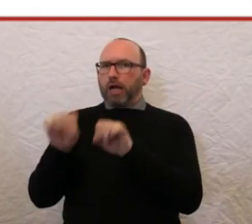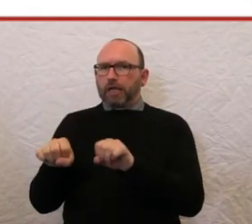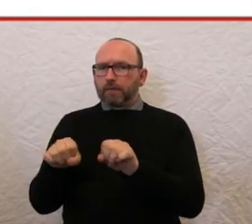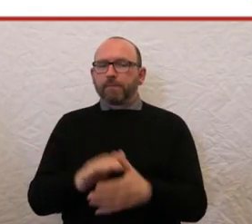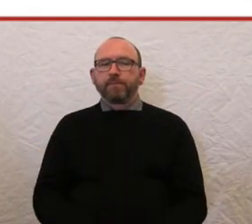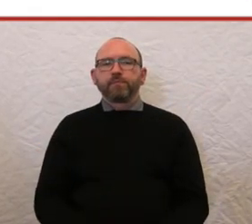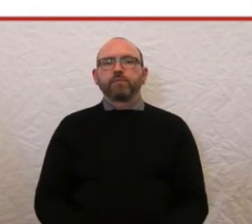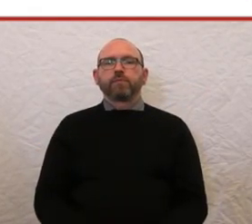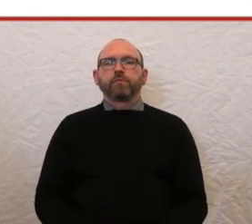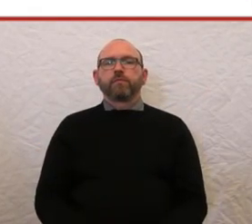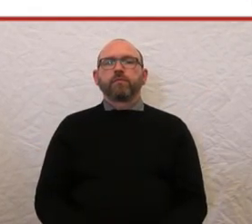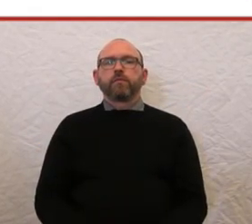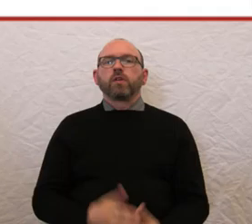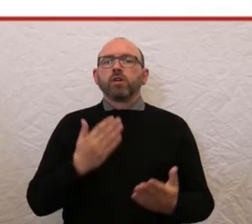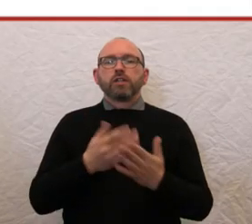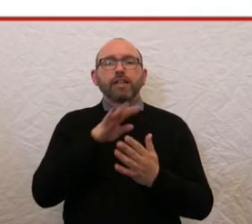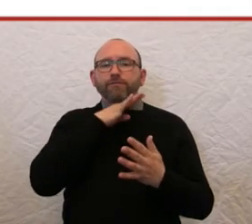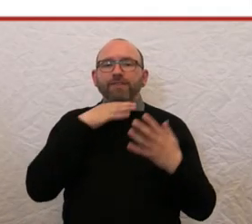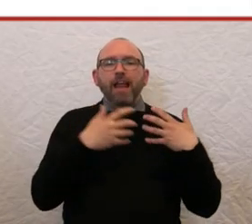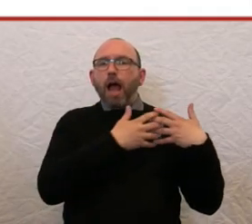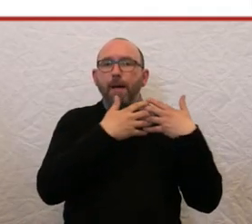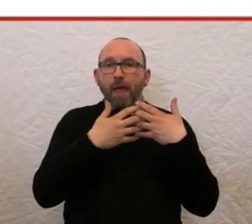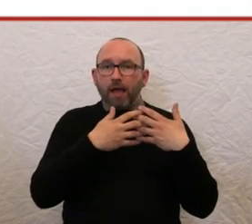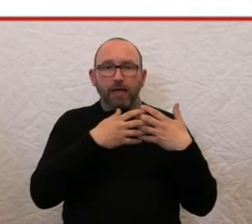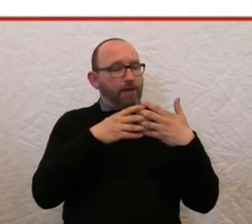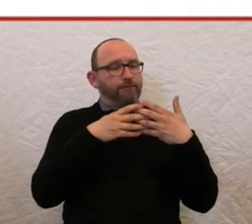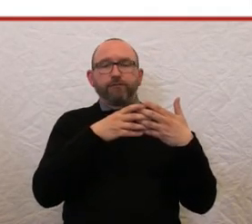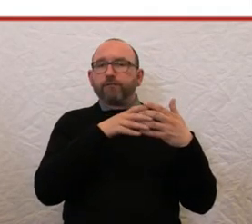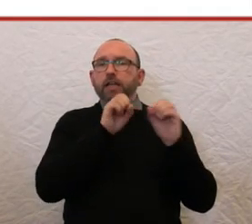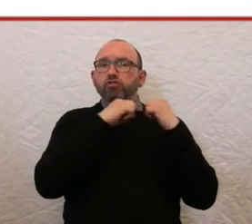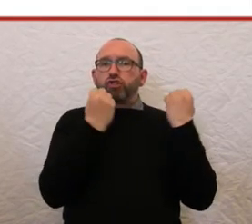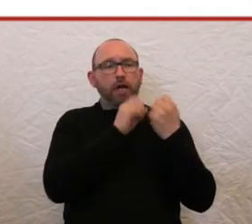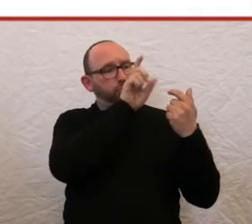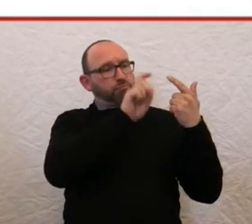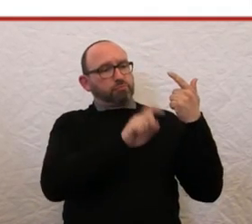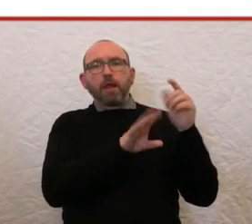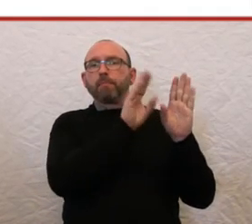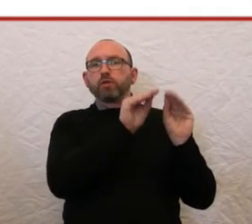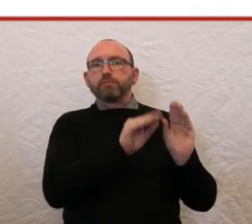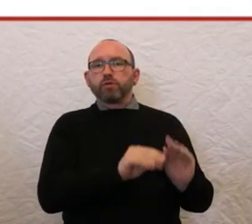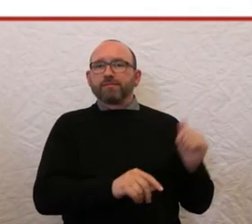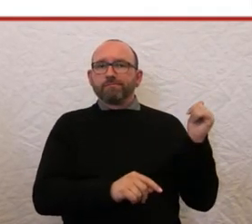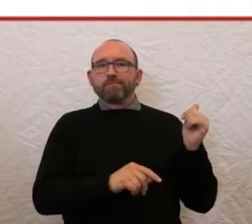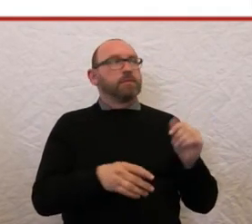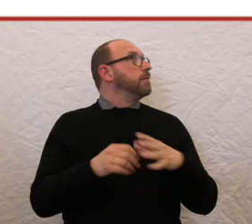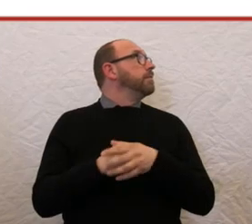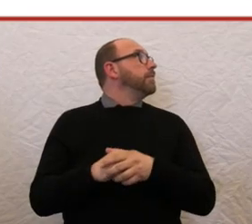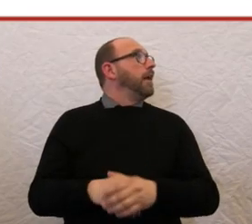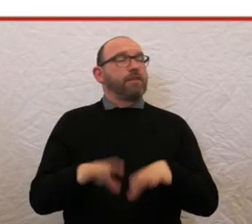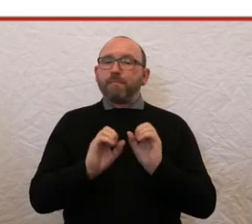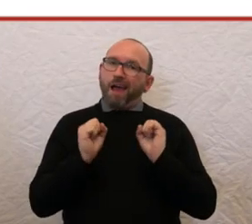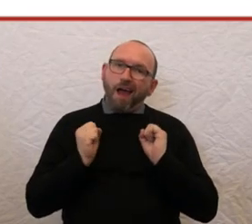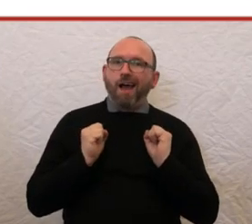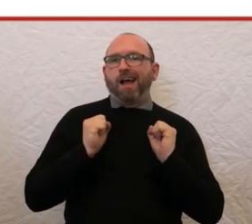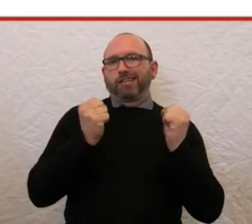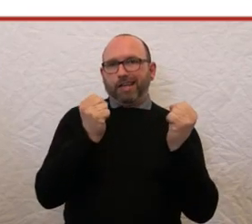das jetzt wirklich auch in immer mehr US-Staaten eingesetzt wird, weil es eben das Aktive, das Partizipative von Menschen mit